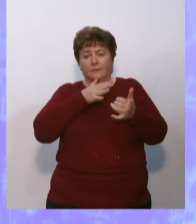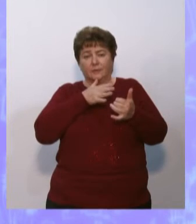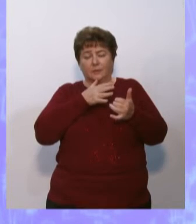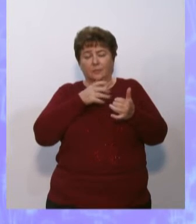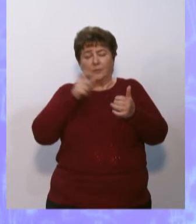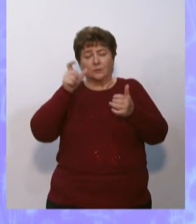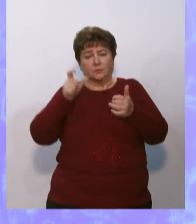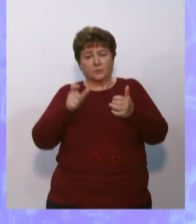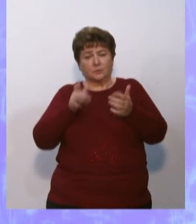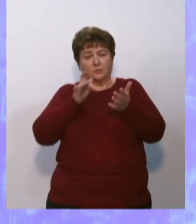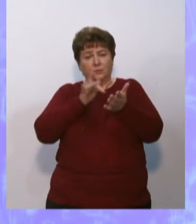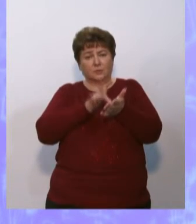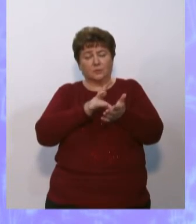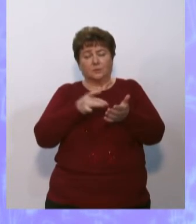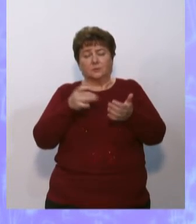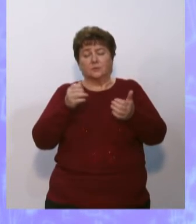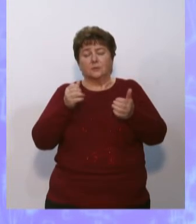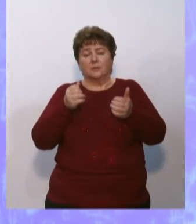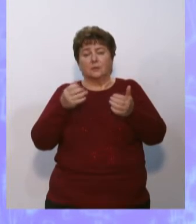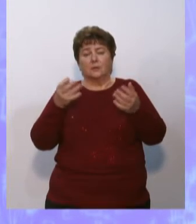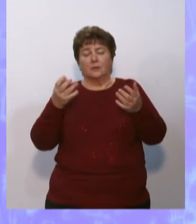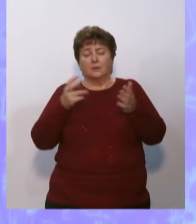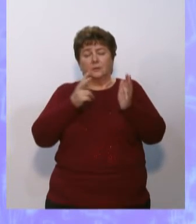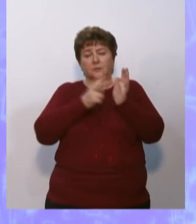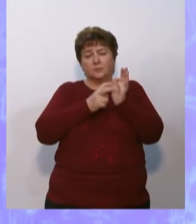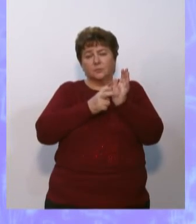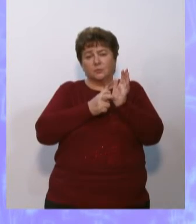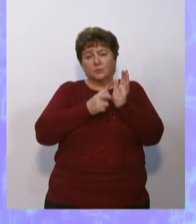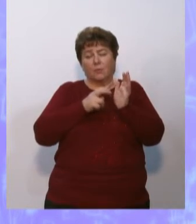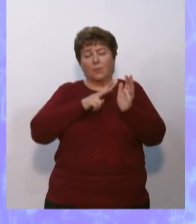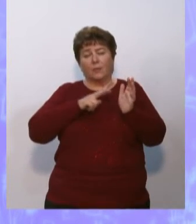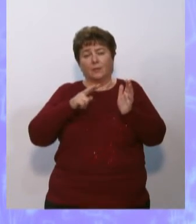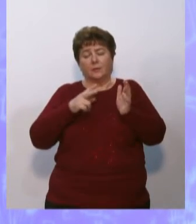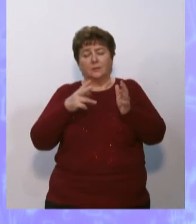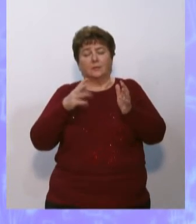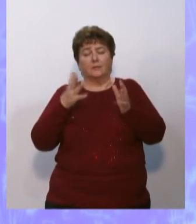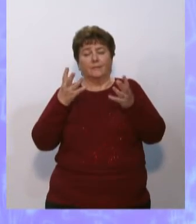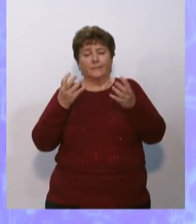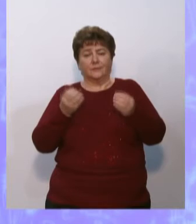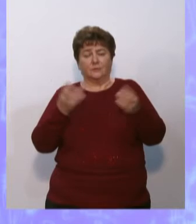жителю столицы требуется около 700 литров воды в день.